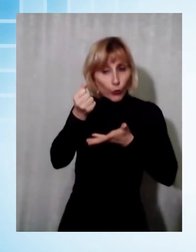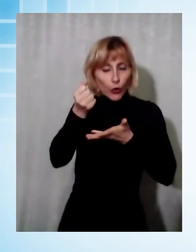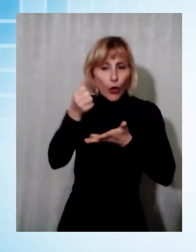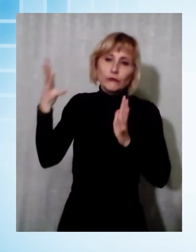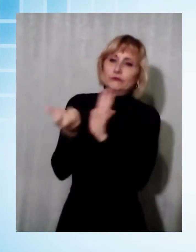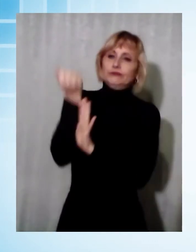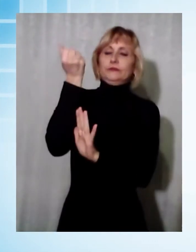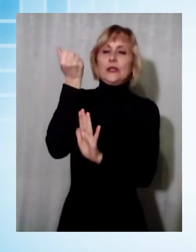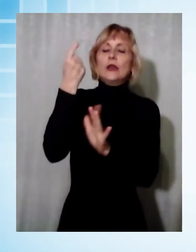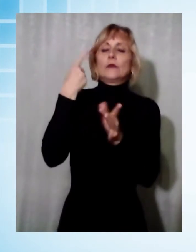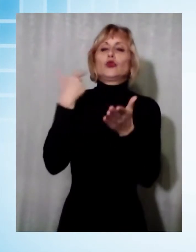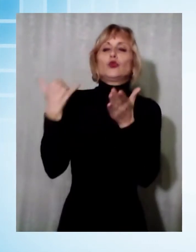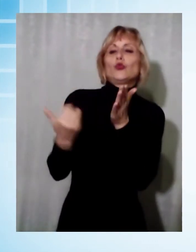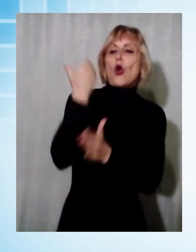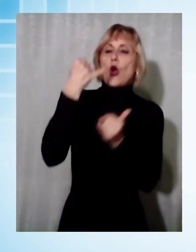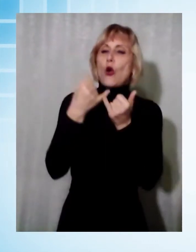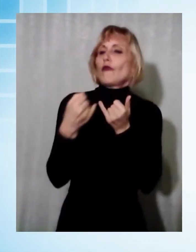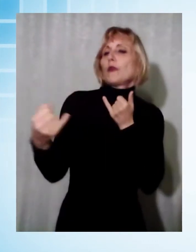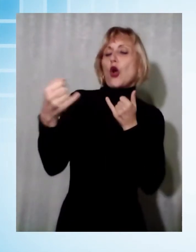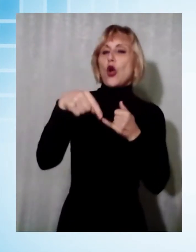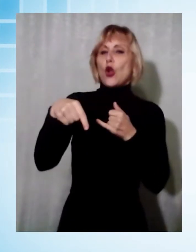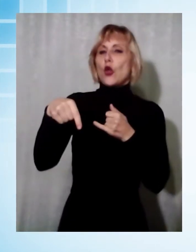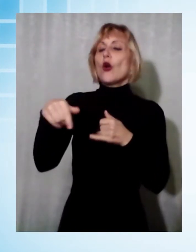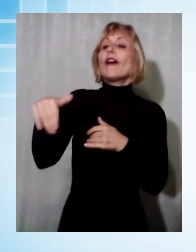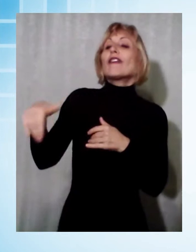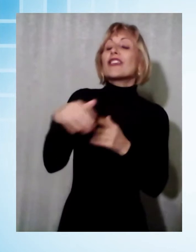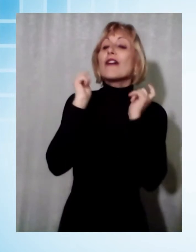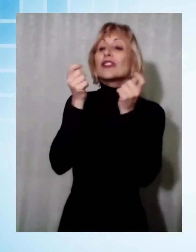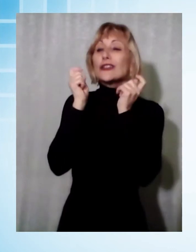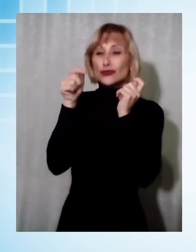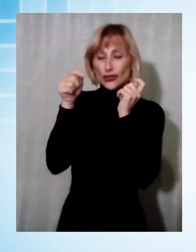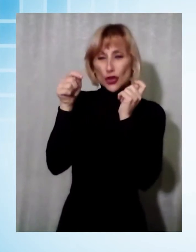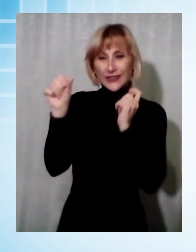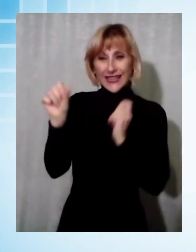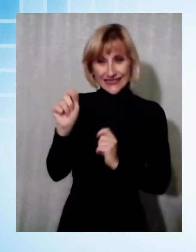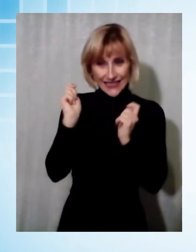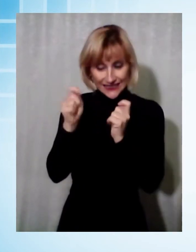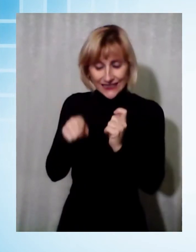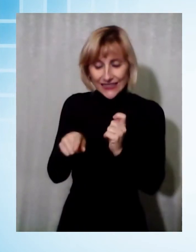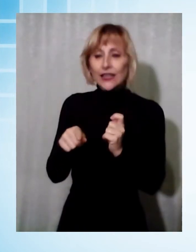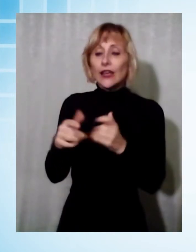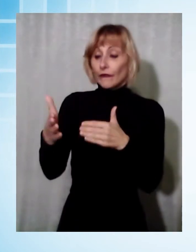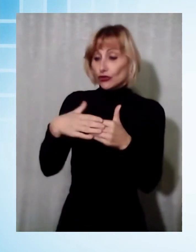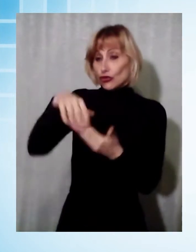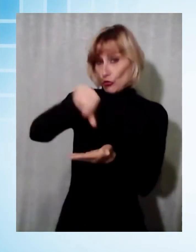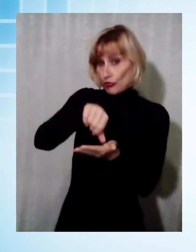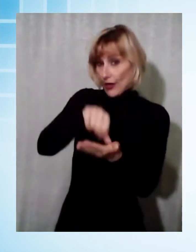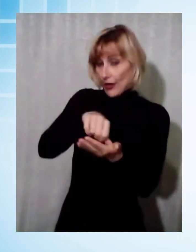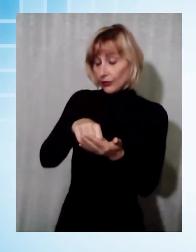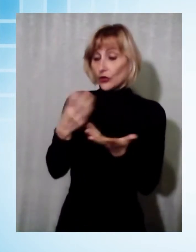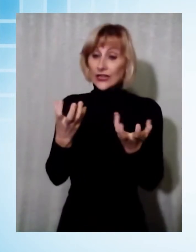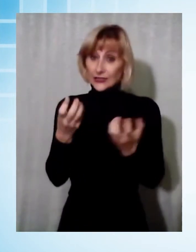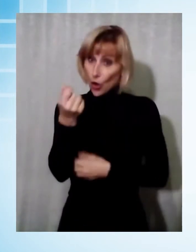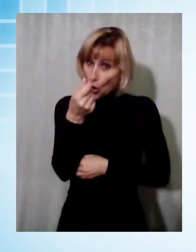scolastico che sorgerà in via Francesco d'Assisi, a due passi dal centro storico. Le risorse sono state ottenute dal comune